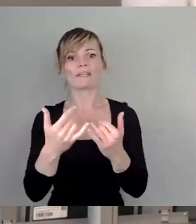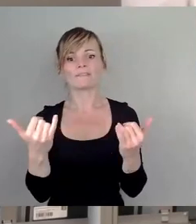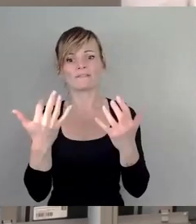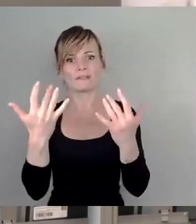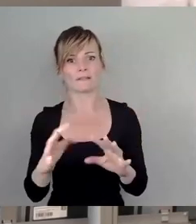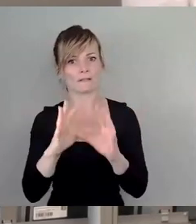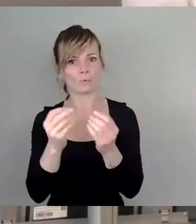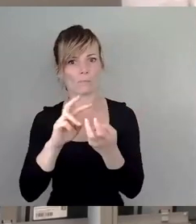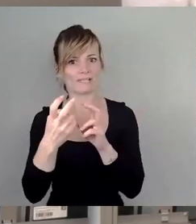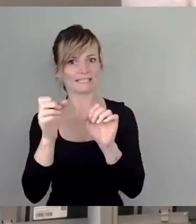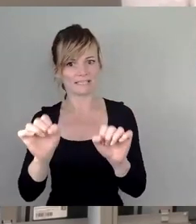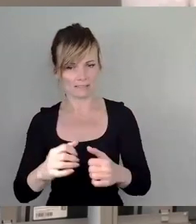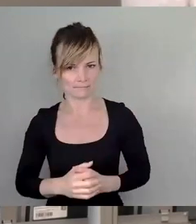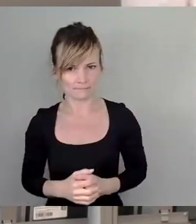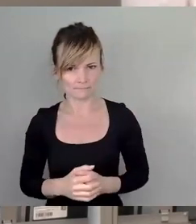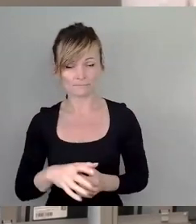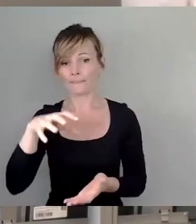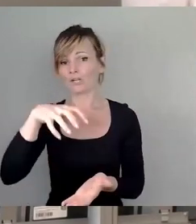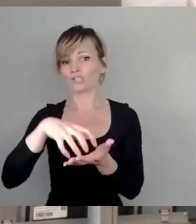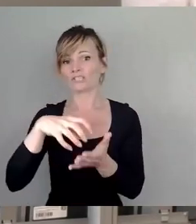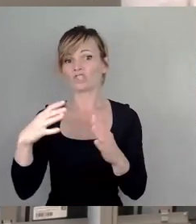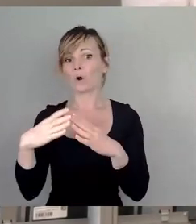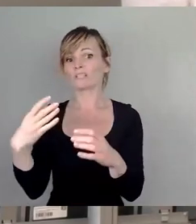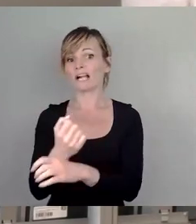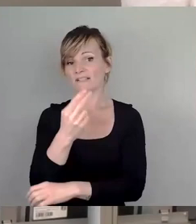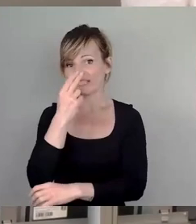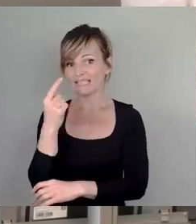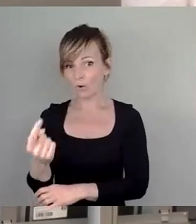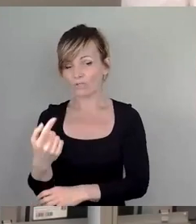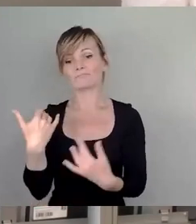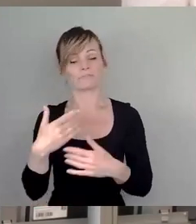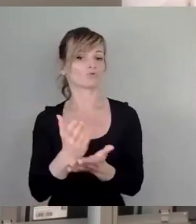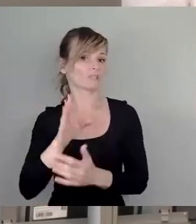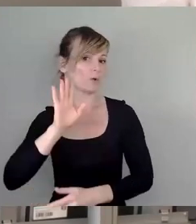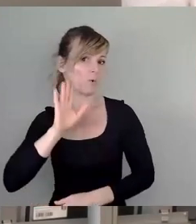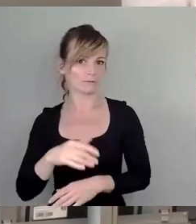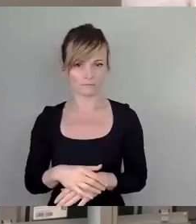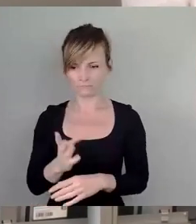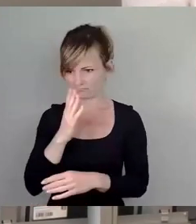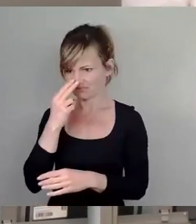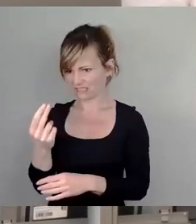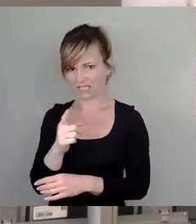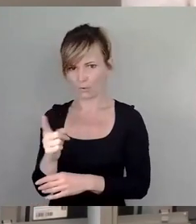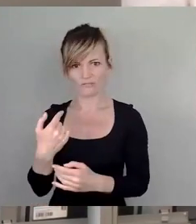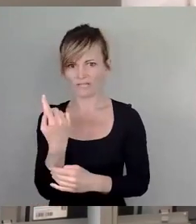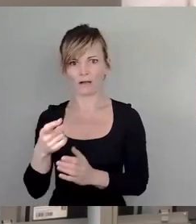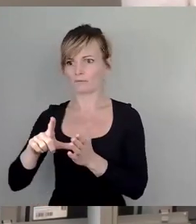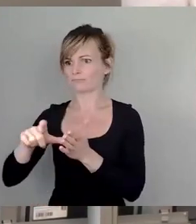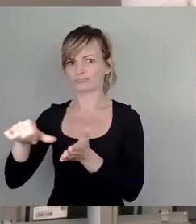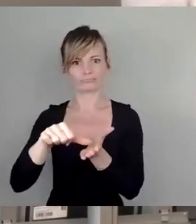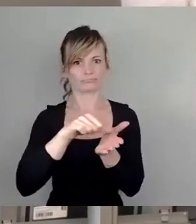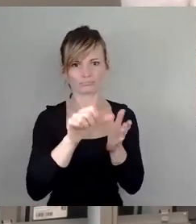Wie es im städtischen Haushalt aussieht, haben wir gehört. Da sieht es jetzt nicht ganz so aus, ob wir uns Tolles leisten können. Das heißt, die toll aufgeführten